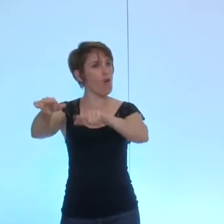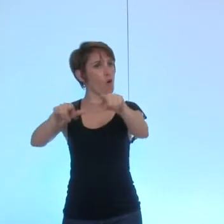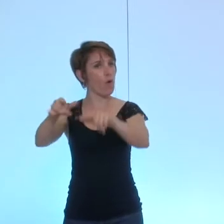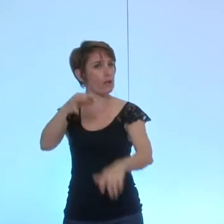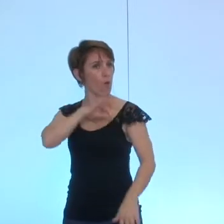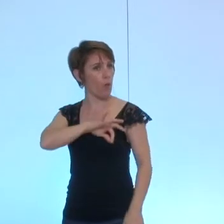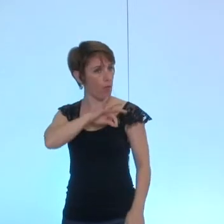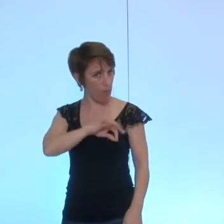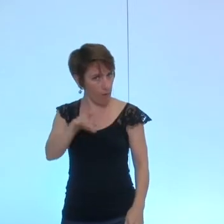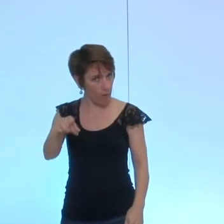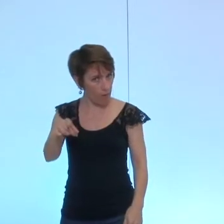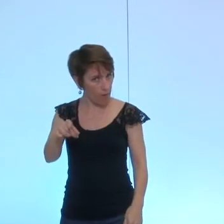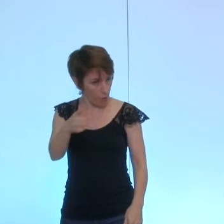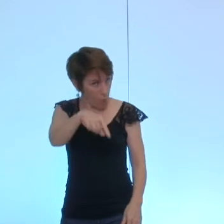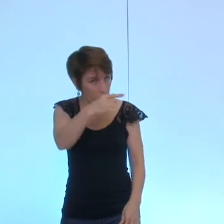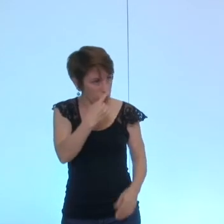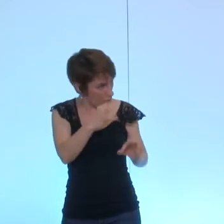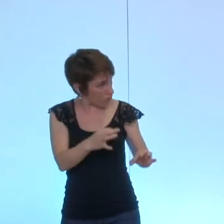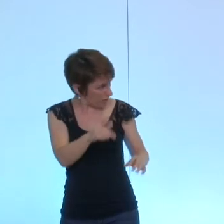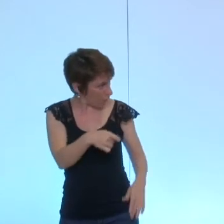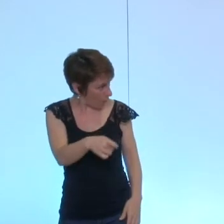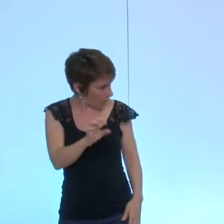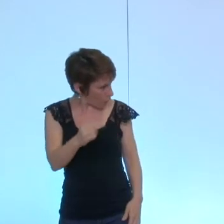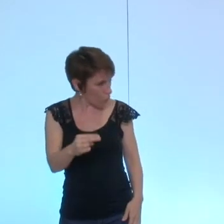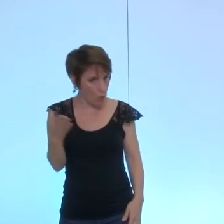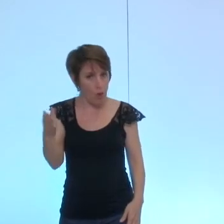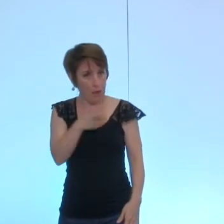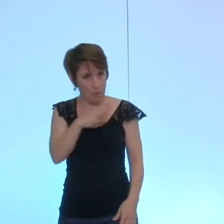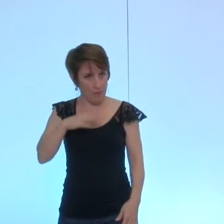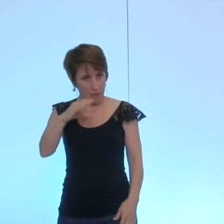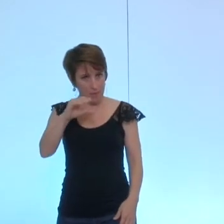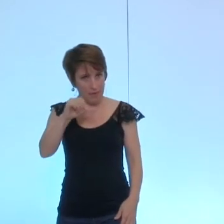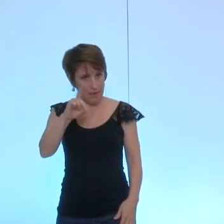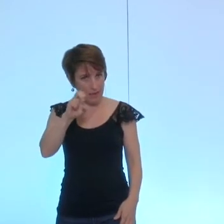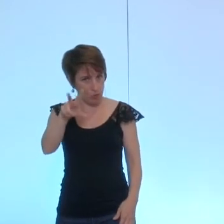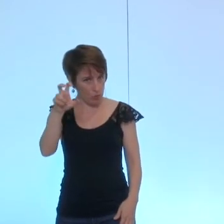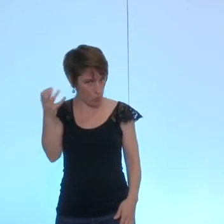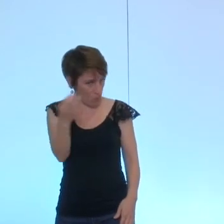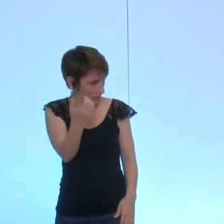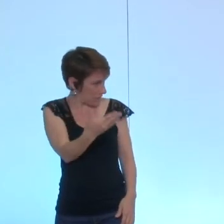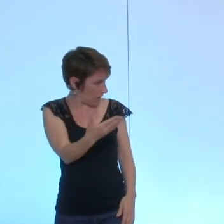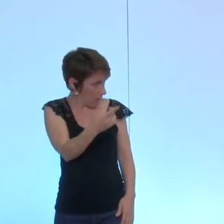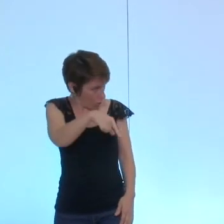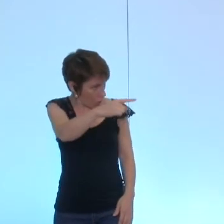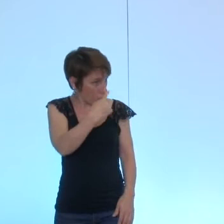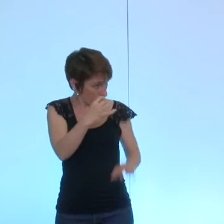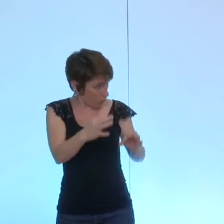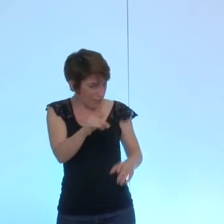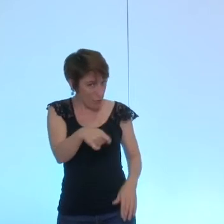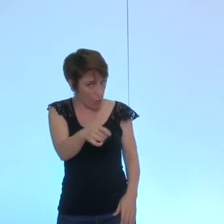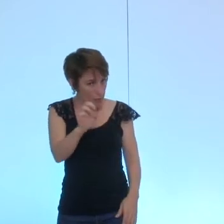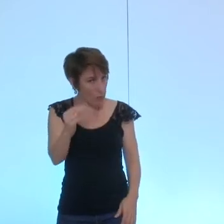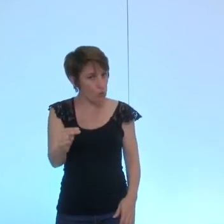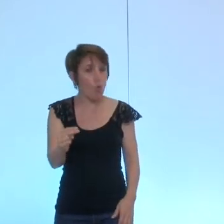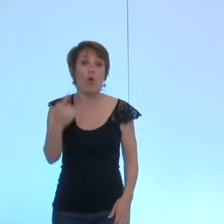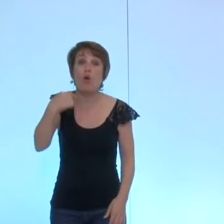louer c'est ça la question qu'évoque notamment madame Cadoux est-ce que cela vous semble légitime pour